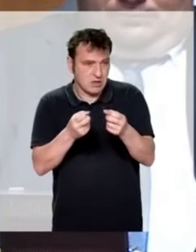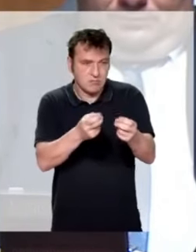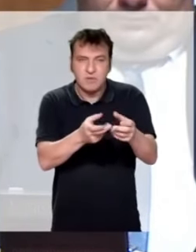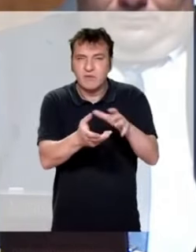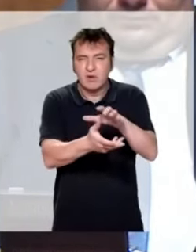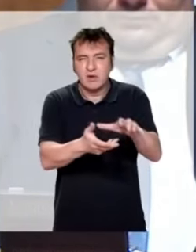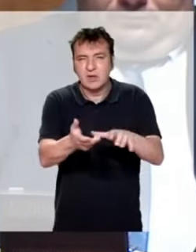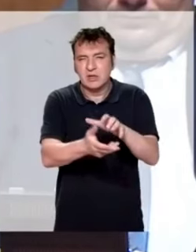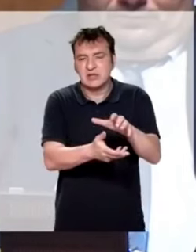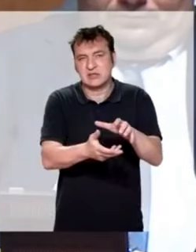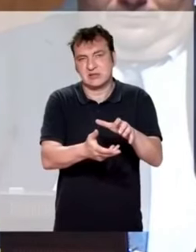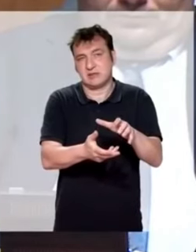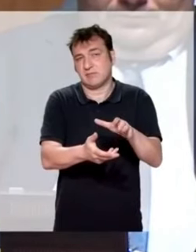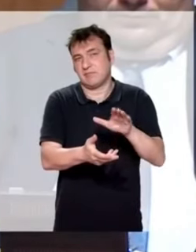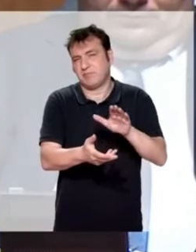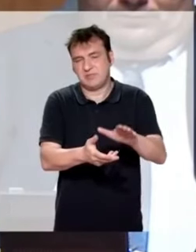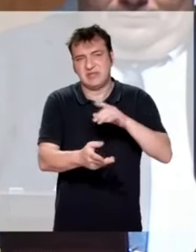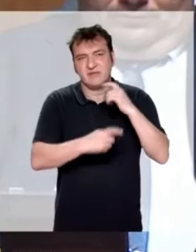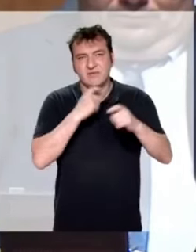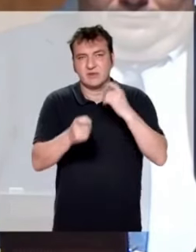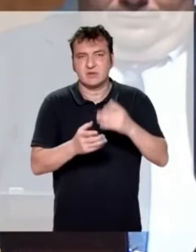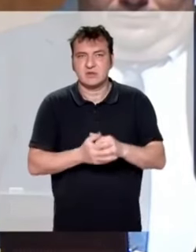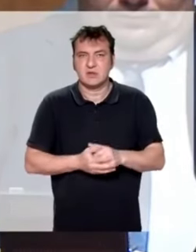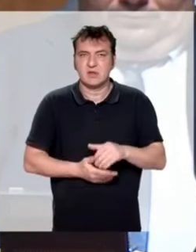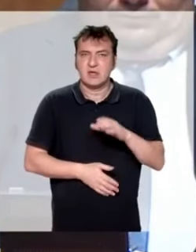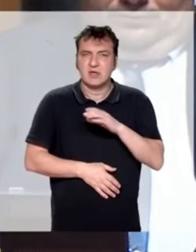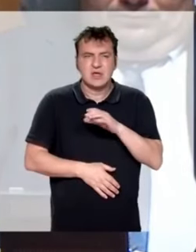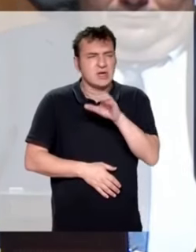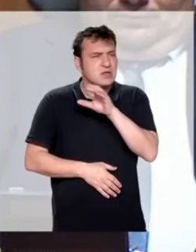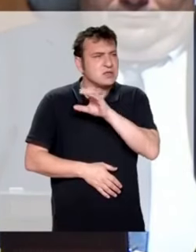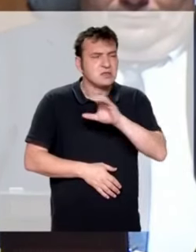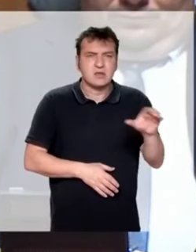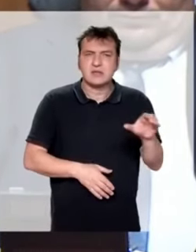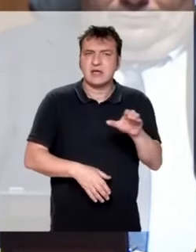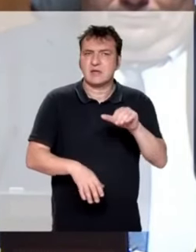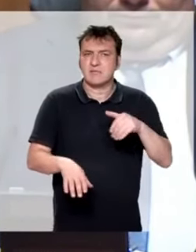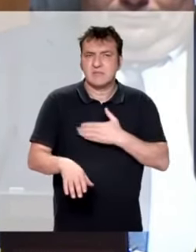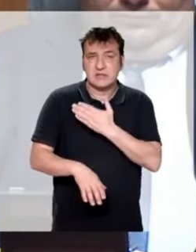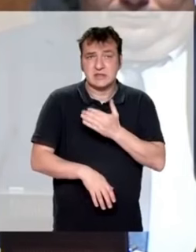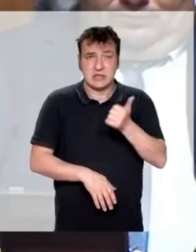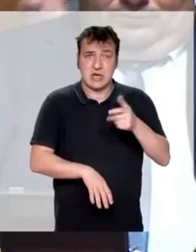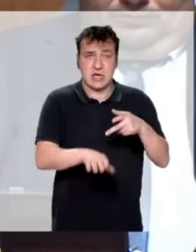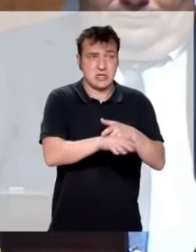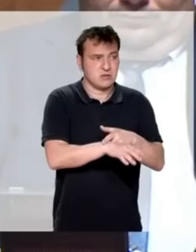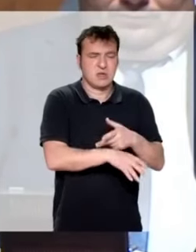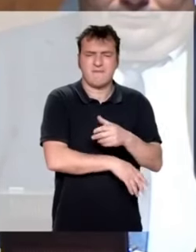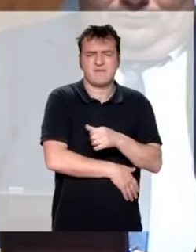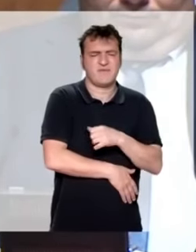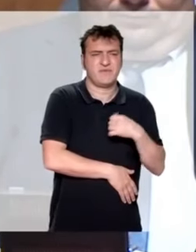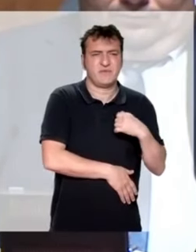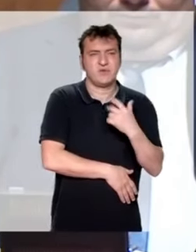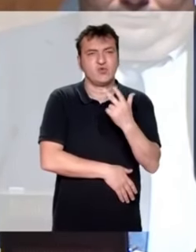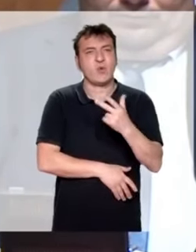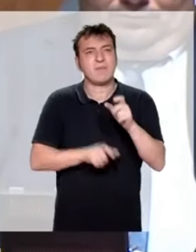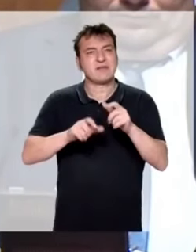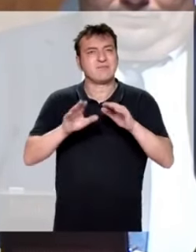marquée par la violence ? On dénombre déjà des centaines de blessés, dont un gendarme très grièvement. Trois manifestants ont déjà